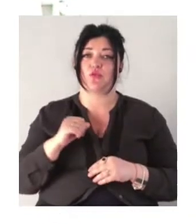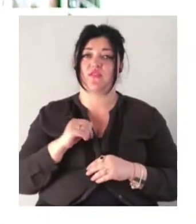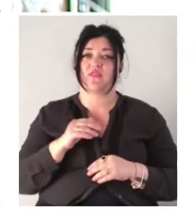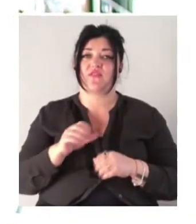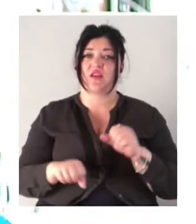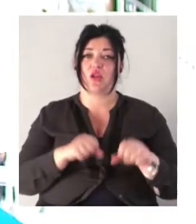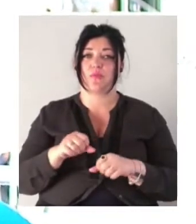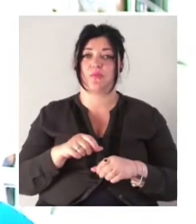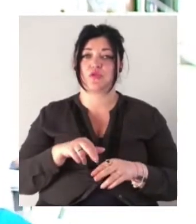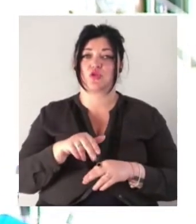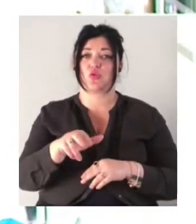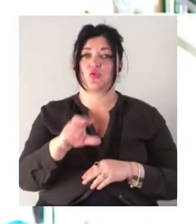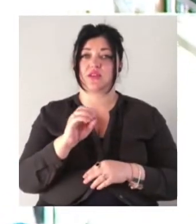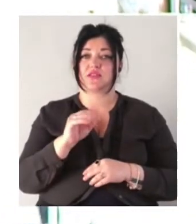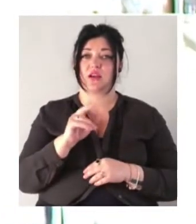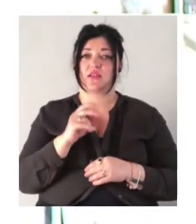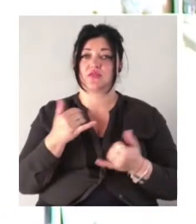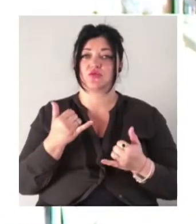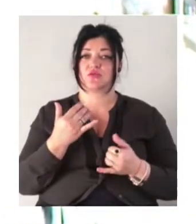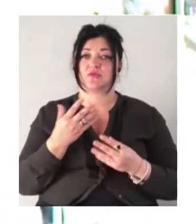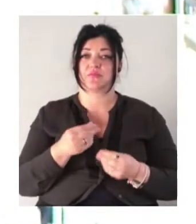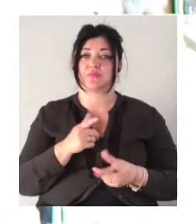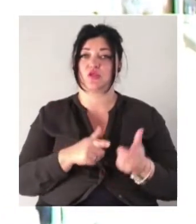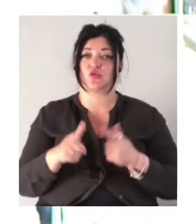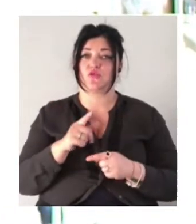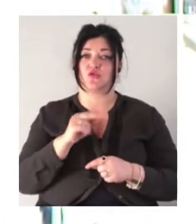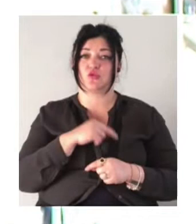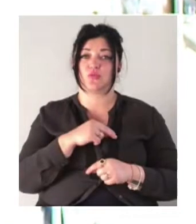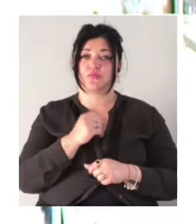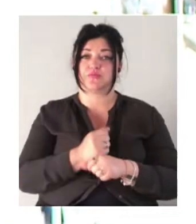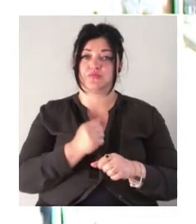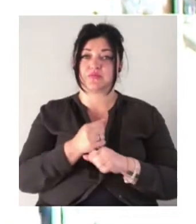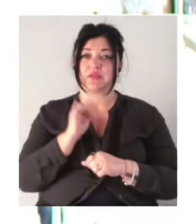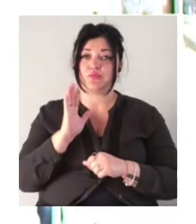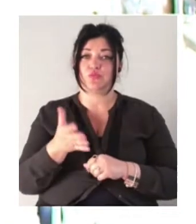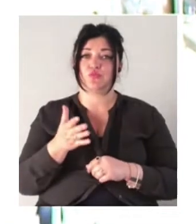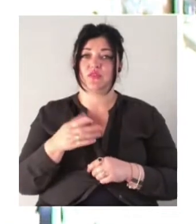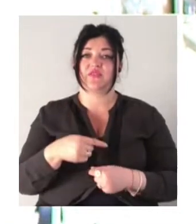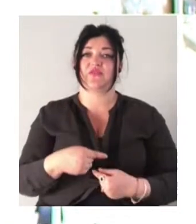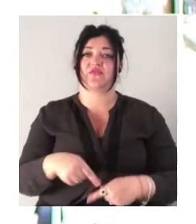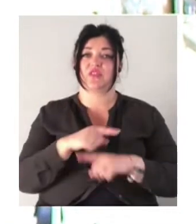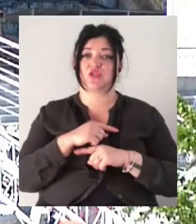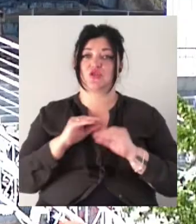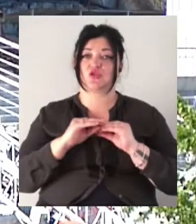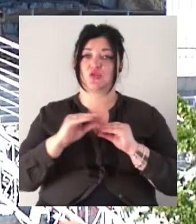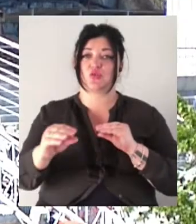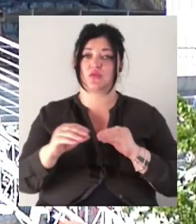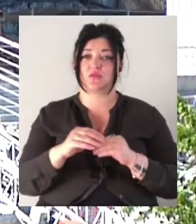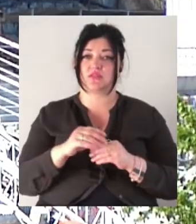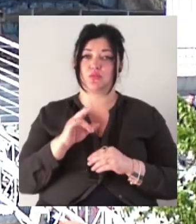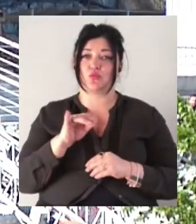На сьогоднішній день там проводяться підготовчі роботи і буде нанесений фінішний слой із полімер-бетону.